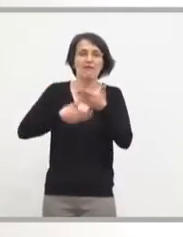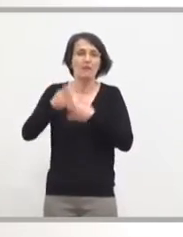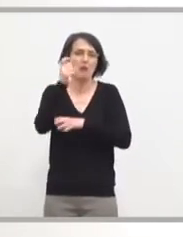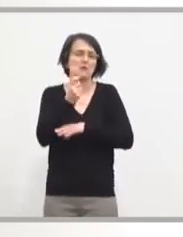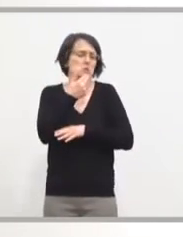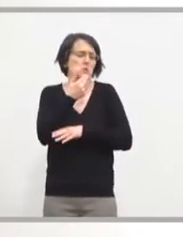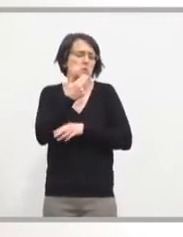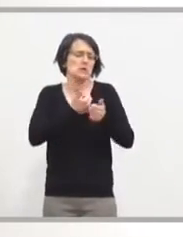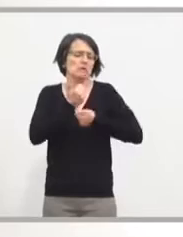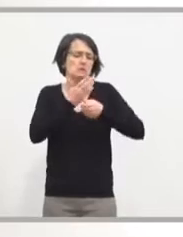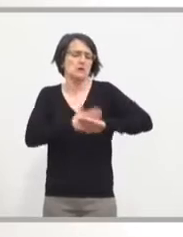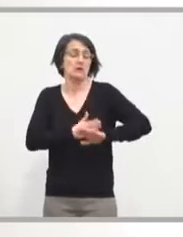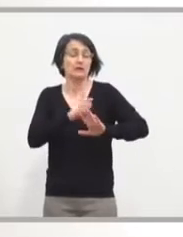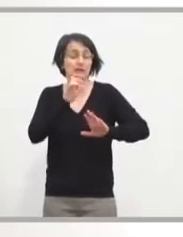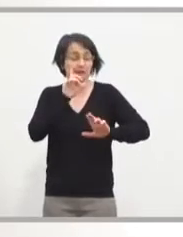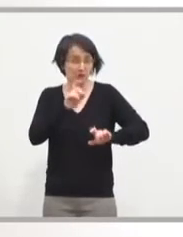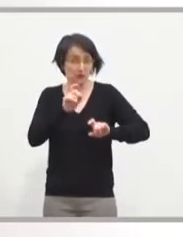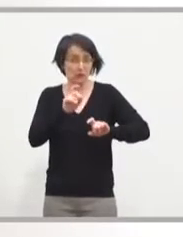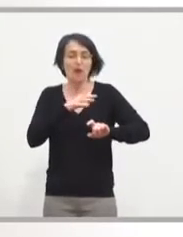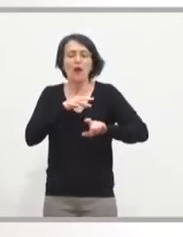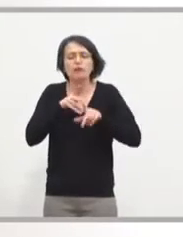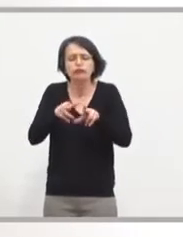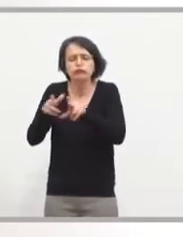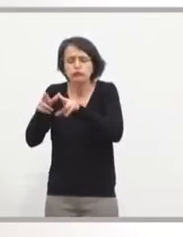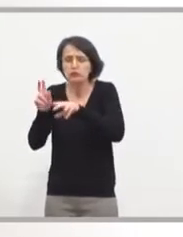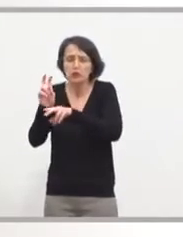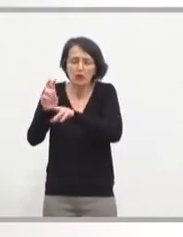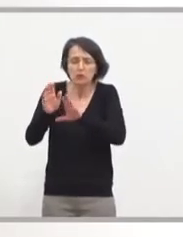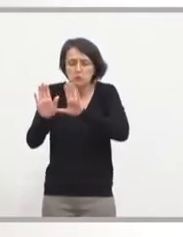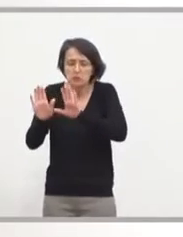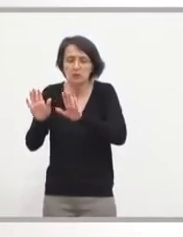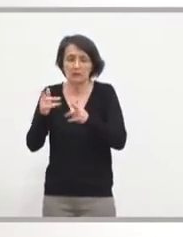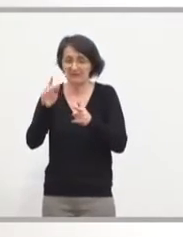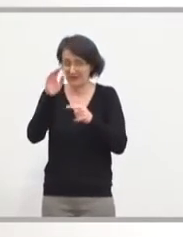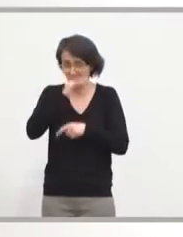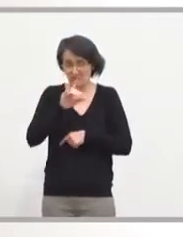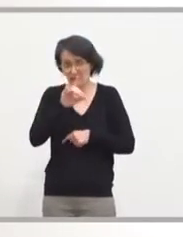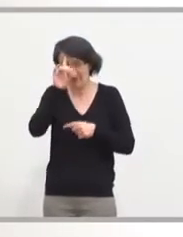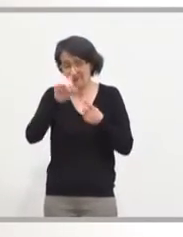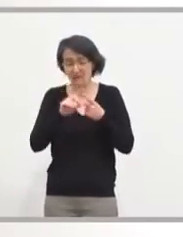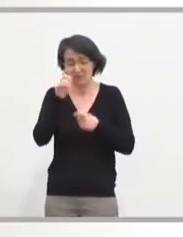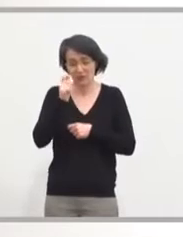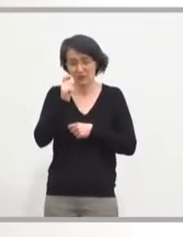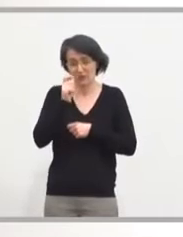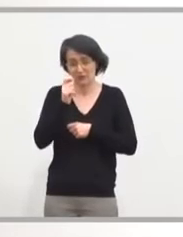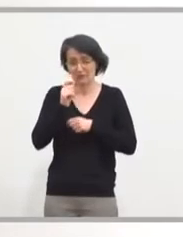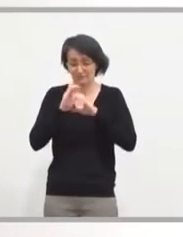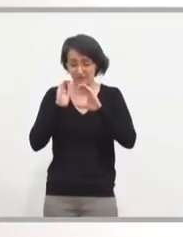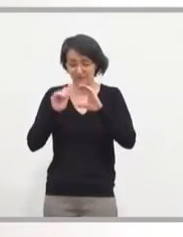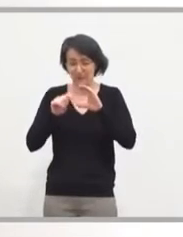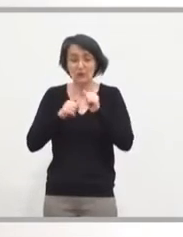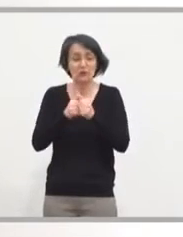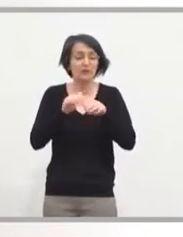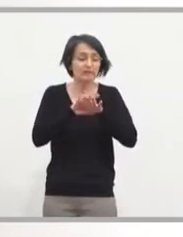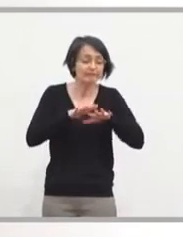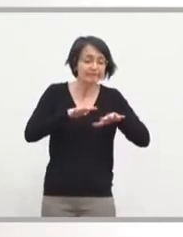service. Attention à deux règles fondamentales. Le bus à haut niveau de service, dans la configuration des voies du secteur que j'évoque,